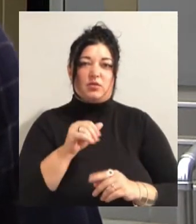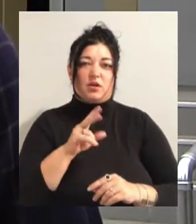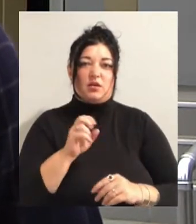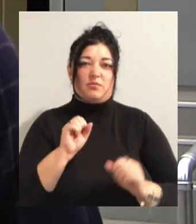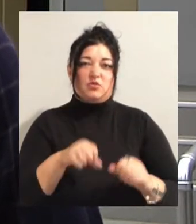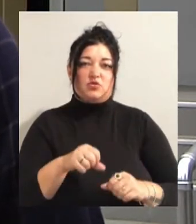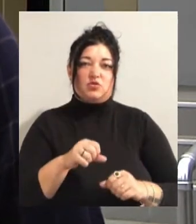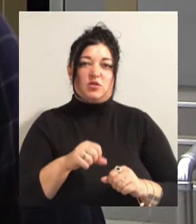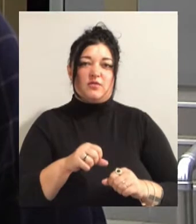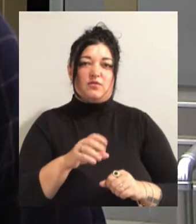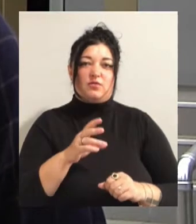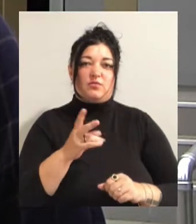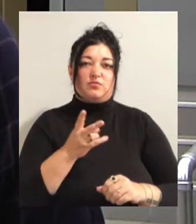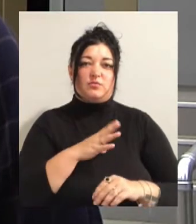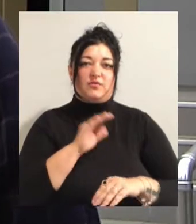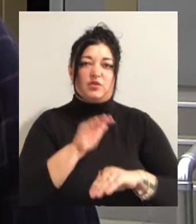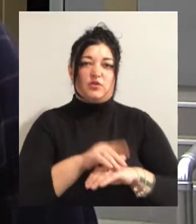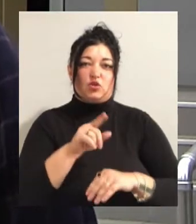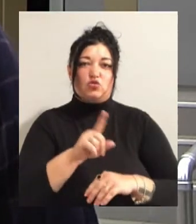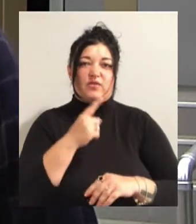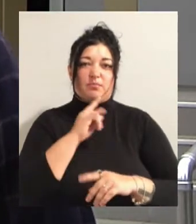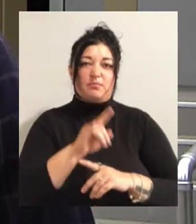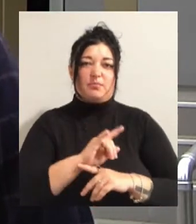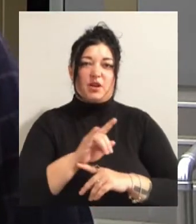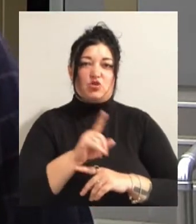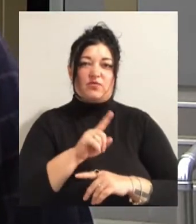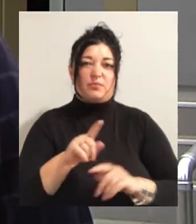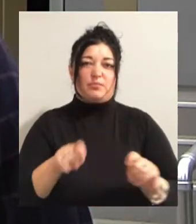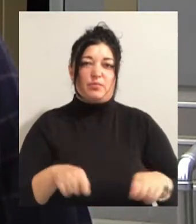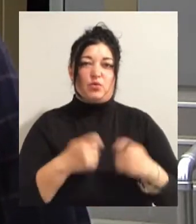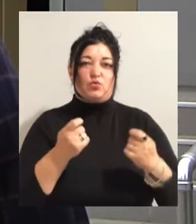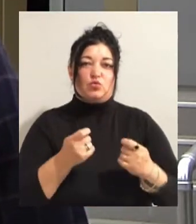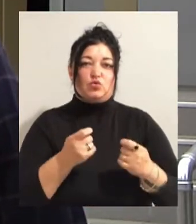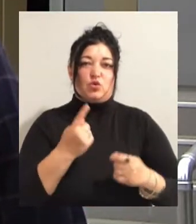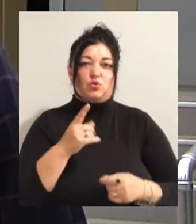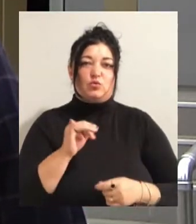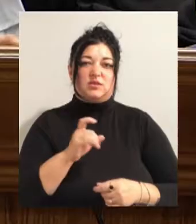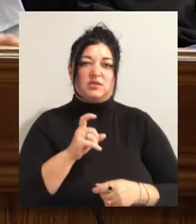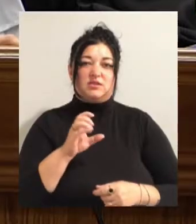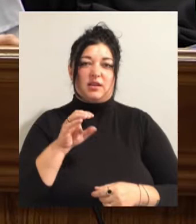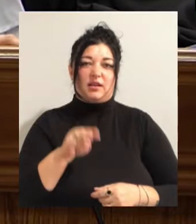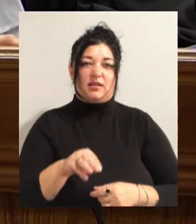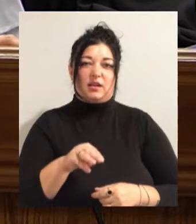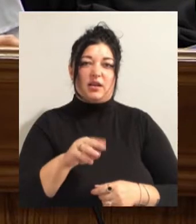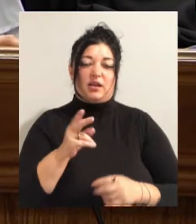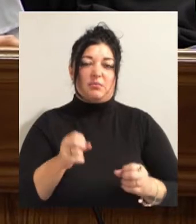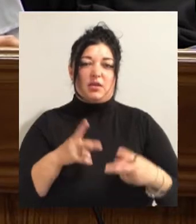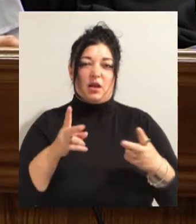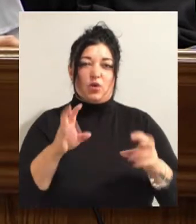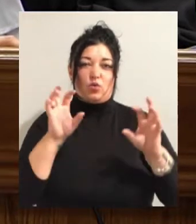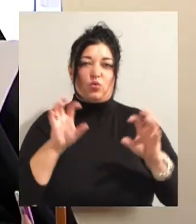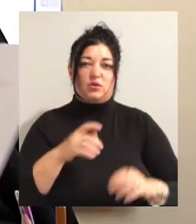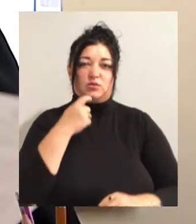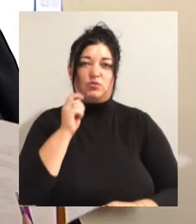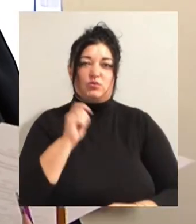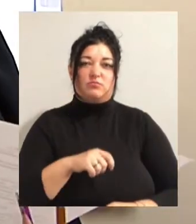він брешить, що він порушує одну зі статей Кримінального кодексу України. Наступне засідання призначили